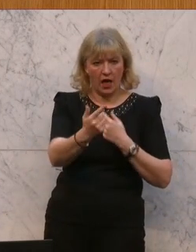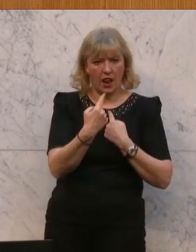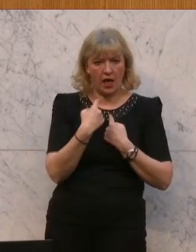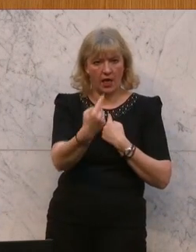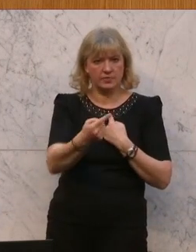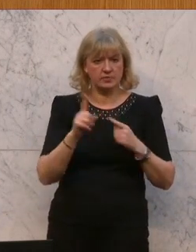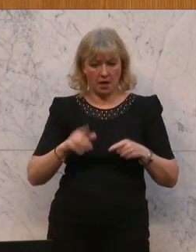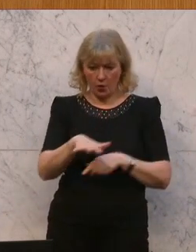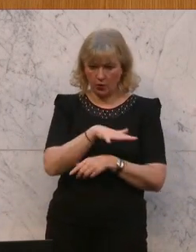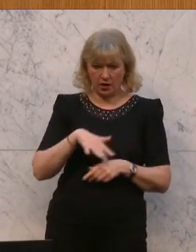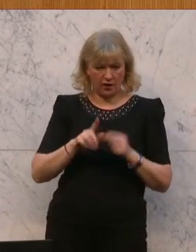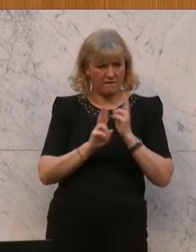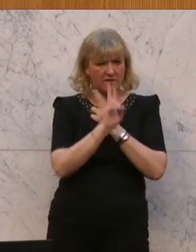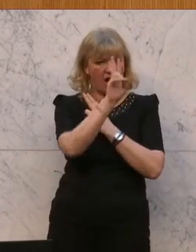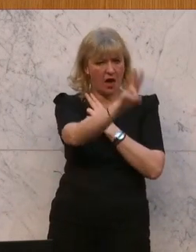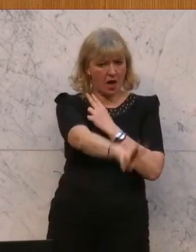Regionen weit weg sind,